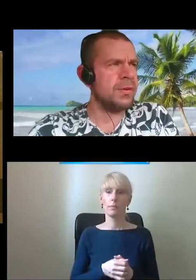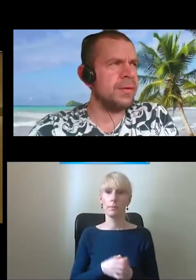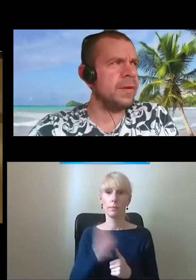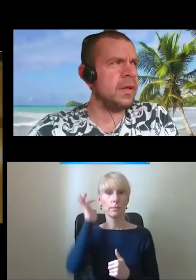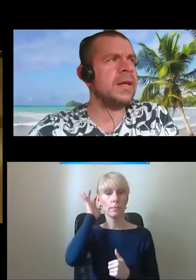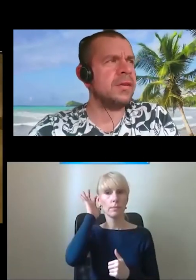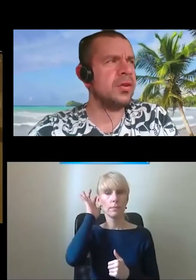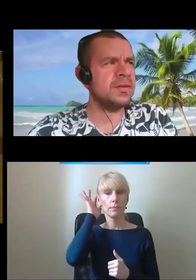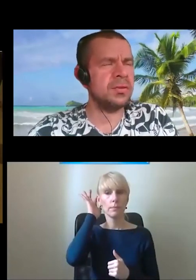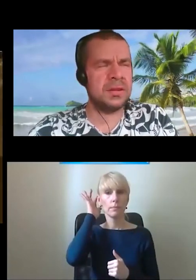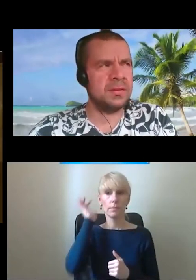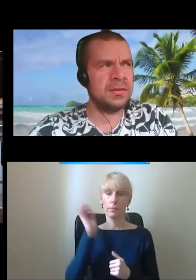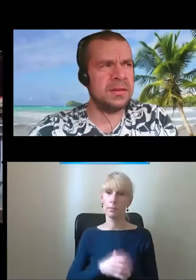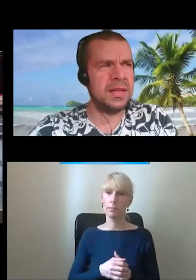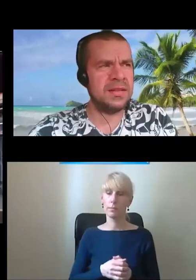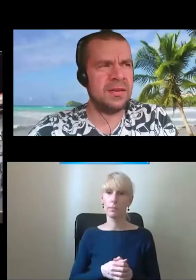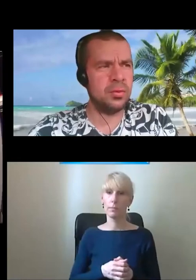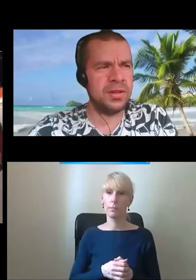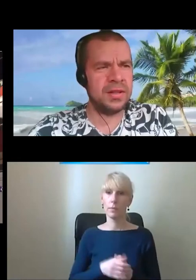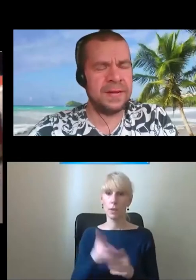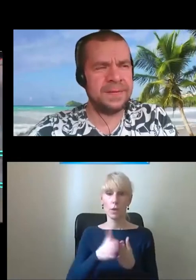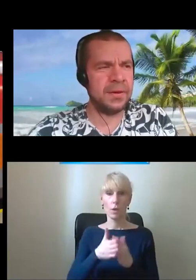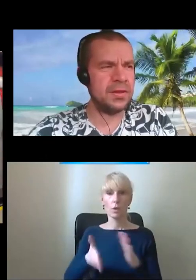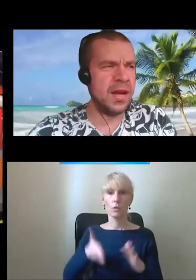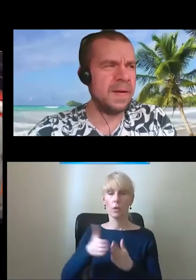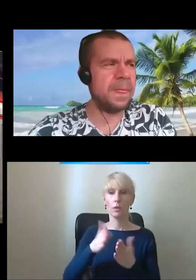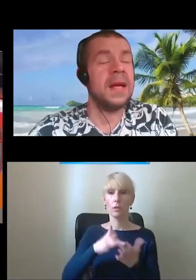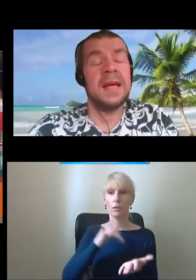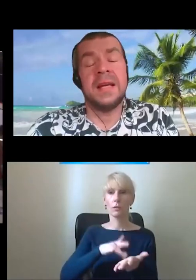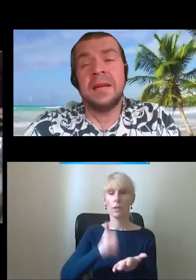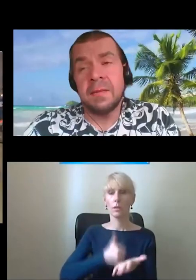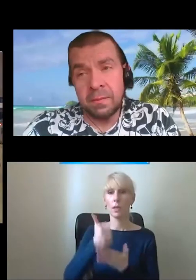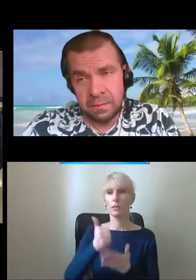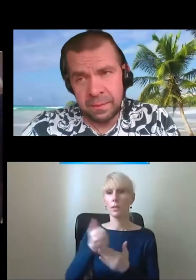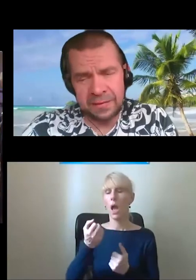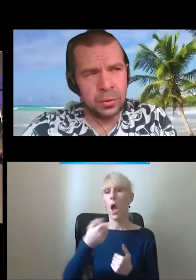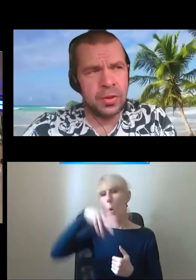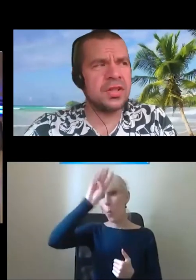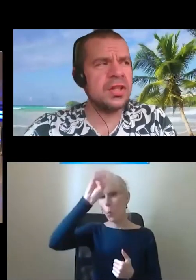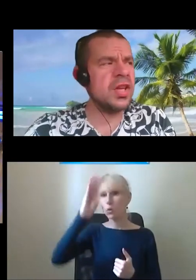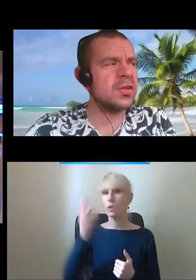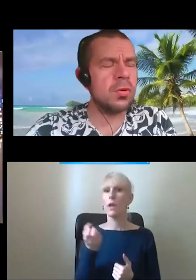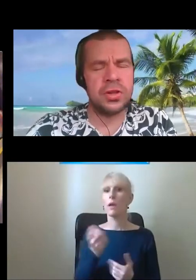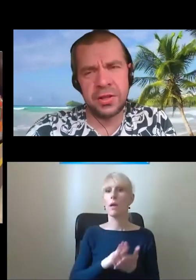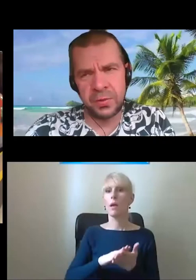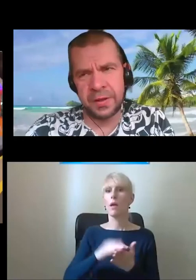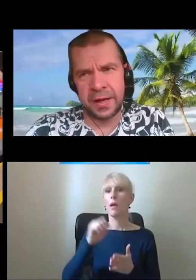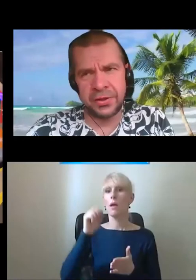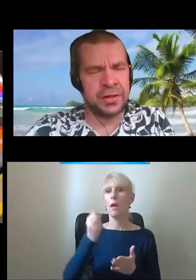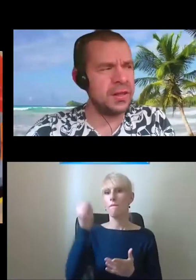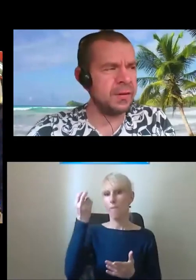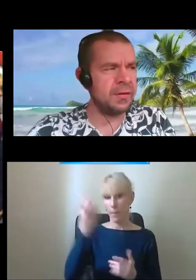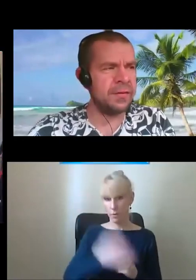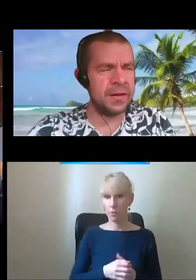jesteśmy. A nie, to jest stacja łódź jakieś miejsce? Nie. Prawdą jest, że nie zgłosiliśmy